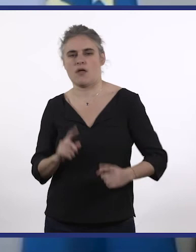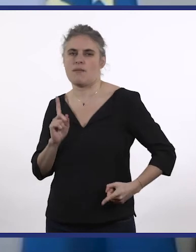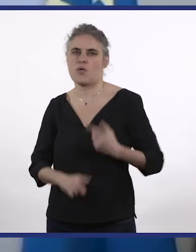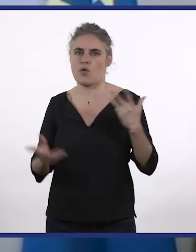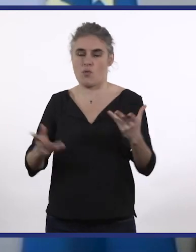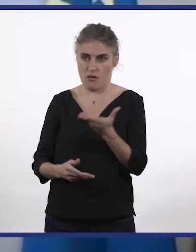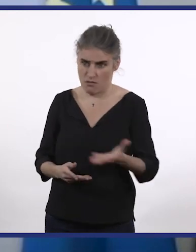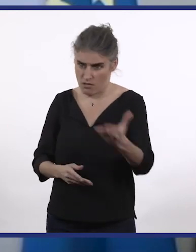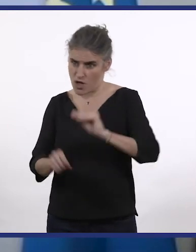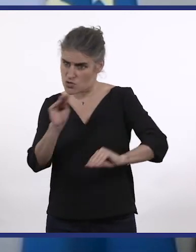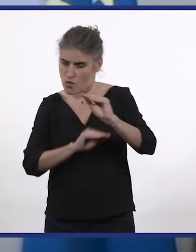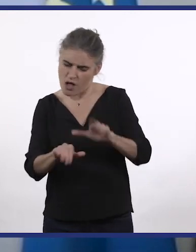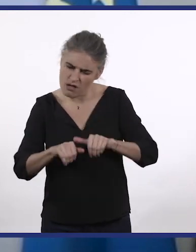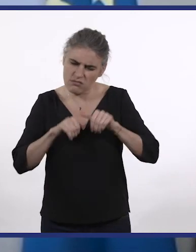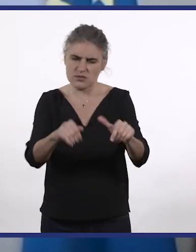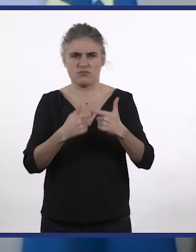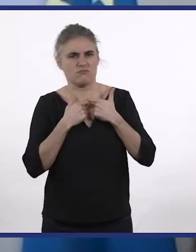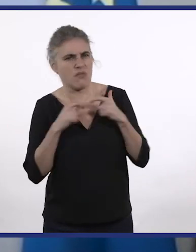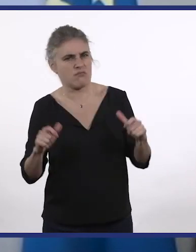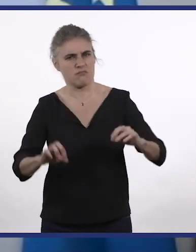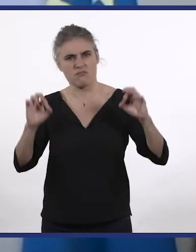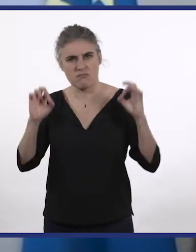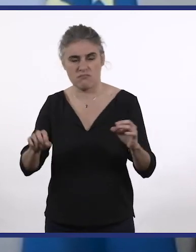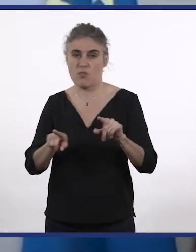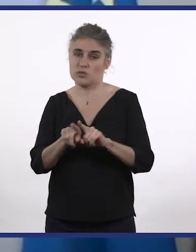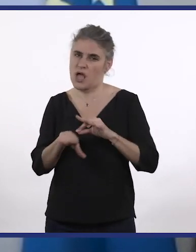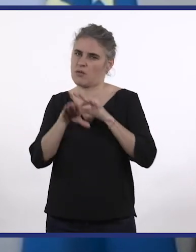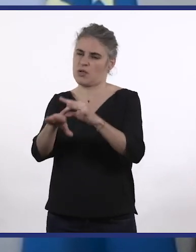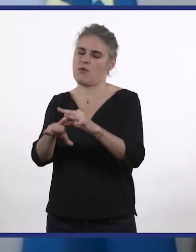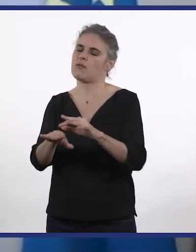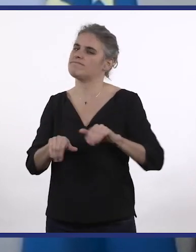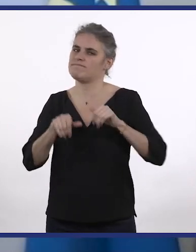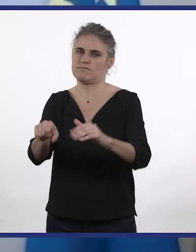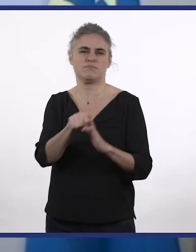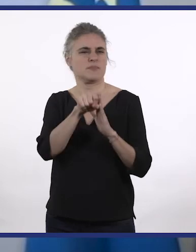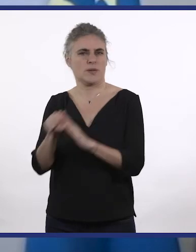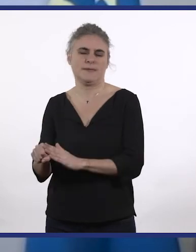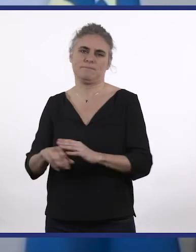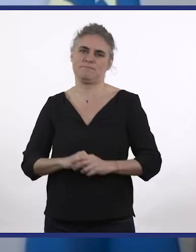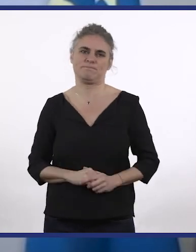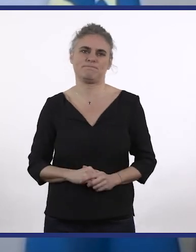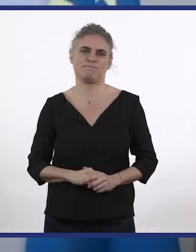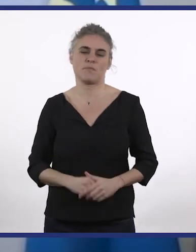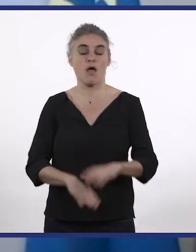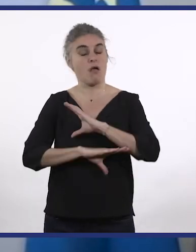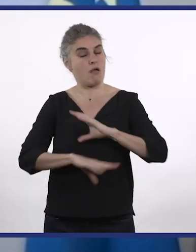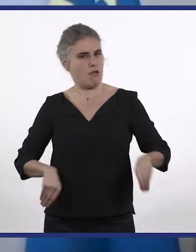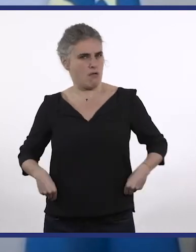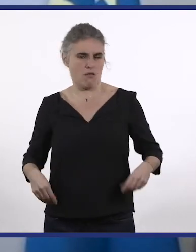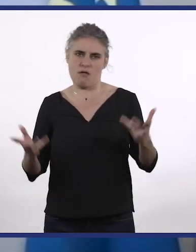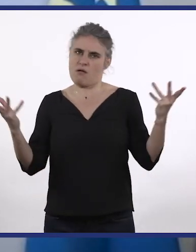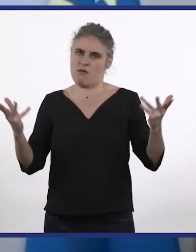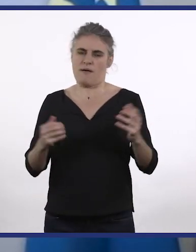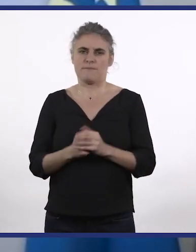mis en œuvre pour préserver l'accès aux soins et aux accompagnements, notre première priorité. Enfin, j'ajoute qu'il est